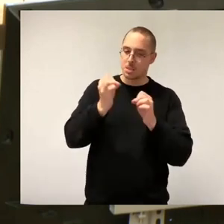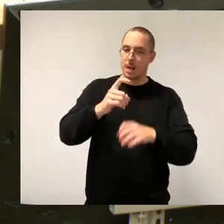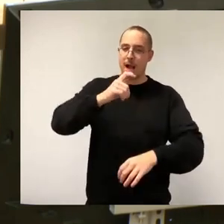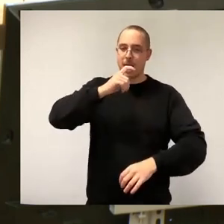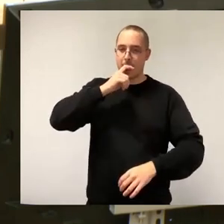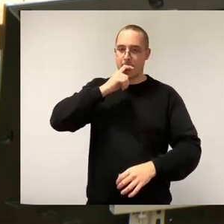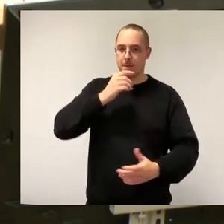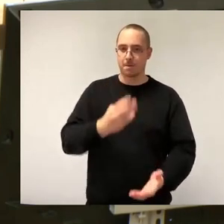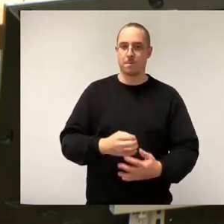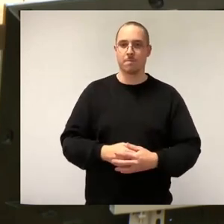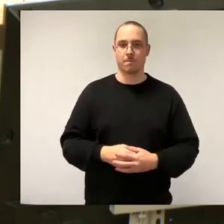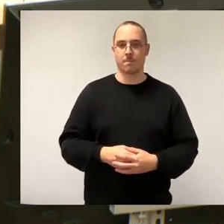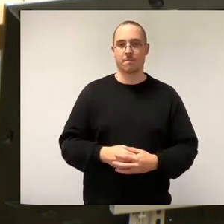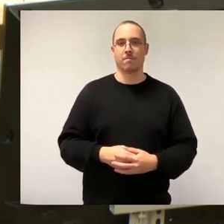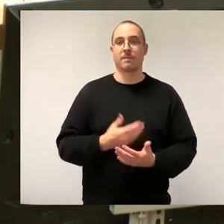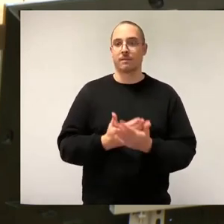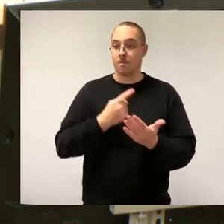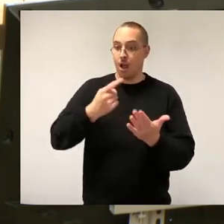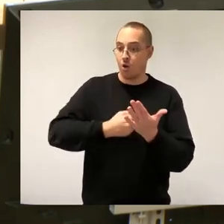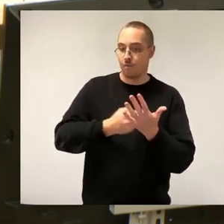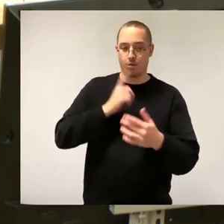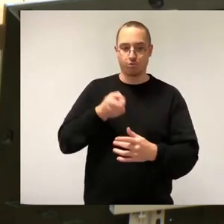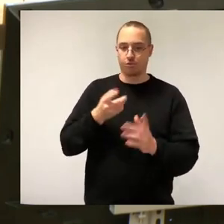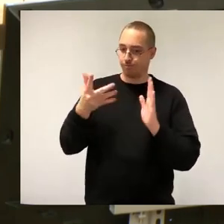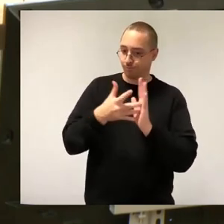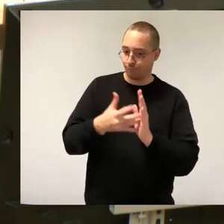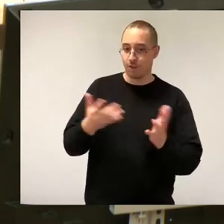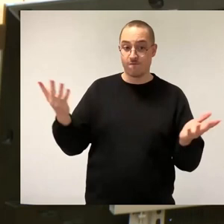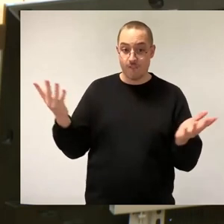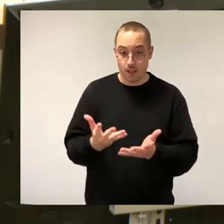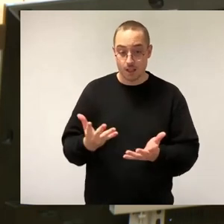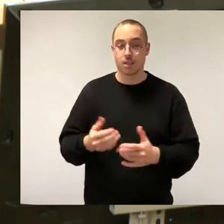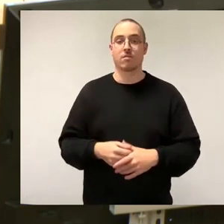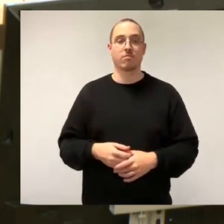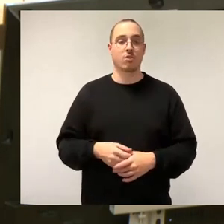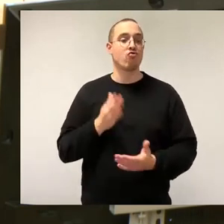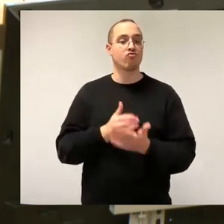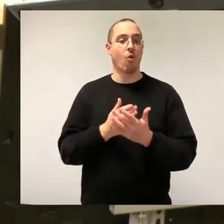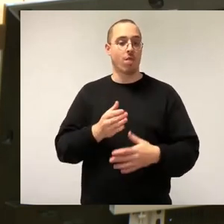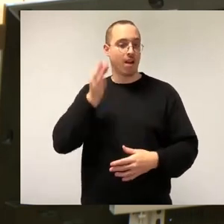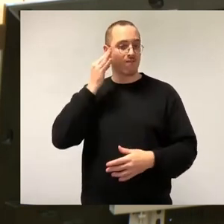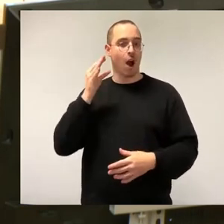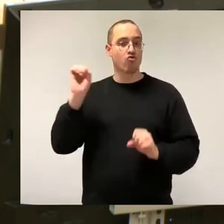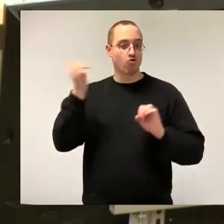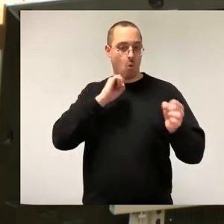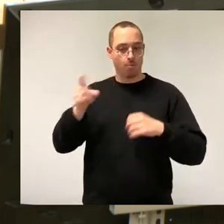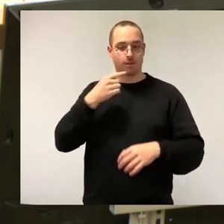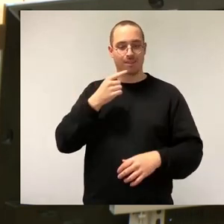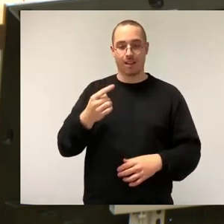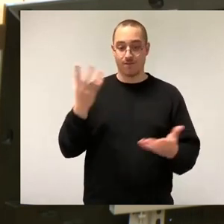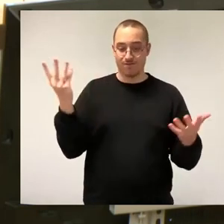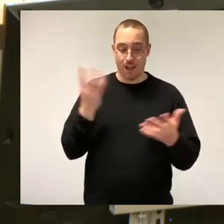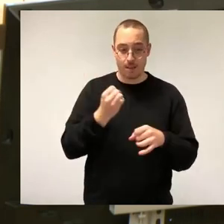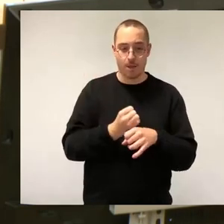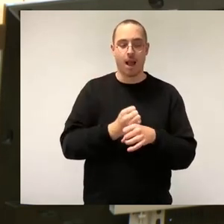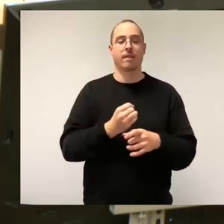ermitteln, zum Beispiel dann, wie auch schon von Christine Sturm vorgeschlagen, Stabsstellen einrichten, um Verwaltungsabläufe zu